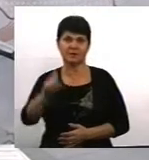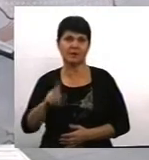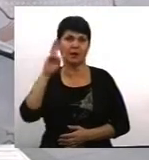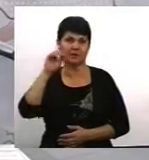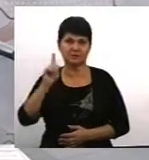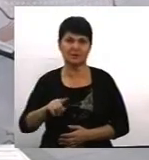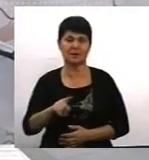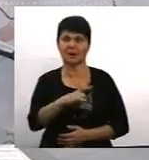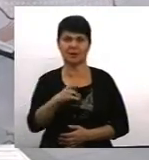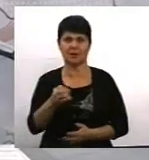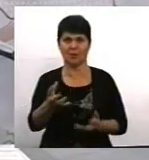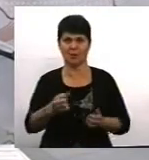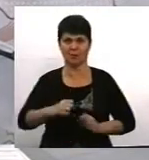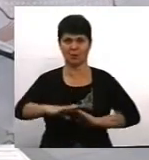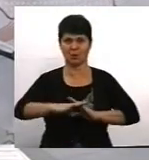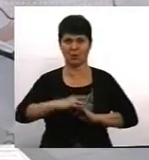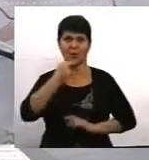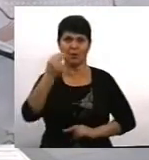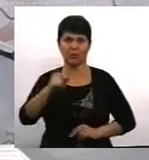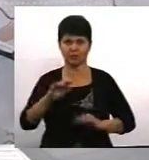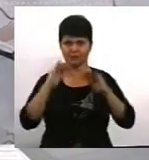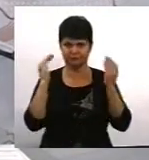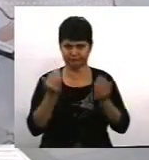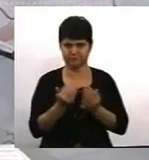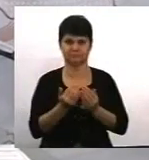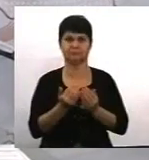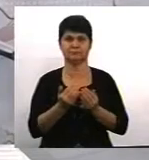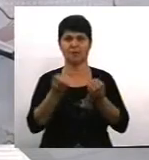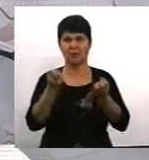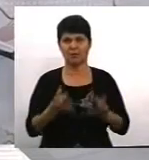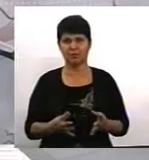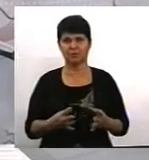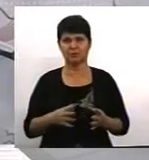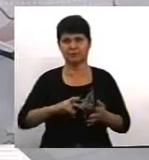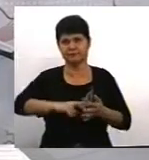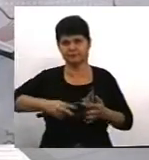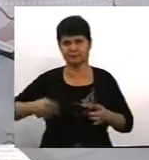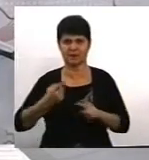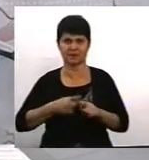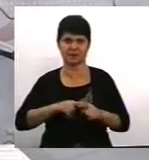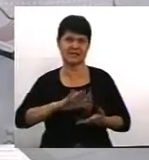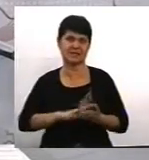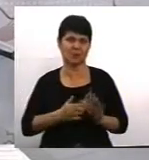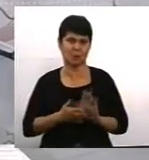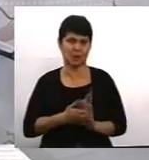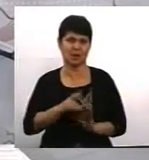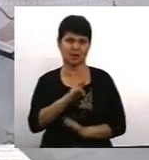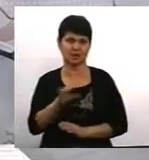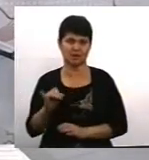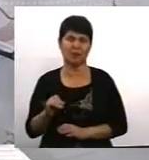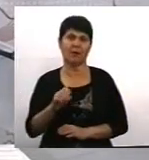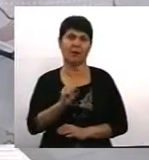отримає допомоги і їй ліпше заховатися, просто-напросто уникати цієї ситуації. Але дійсно